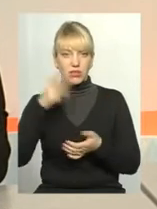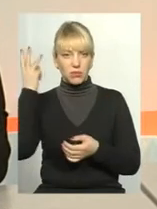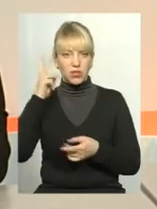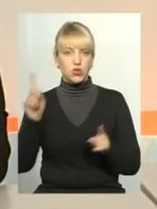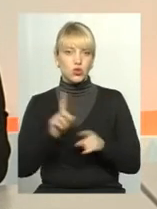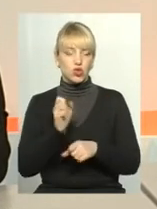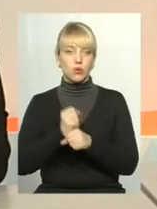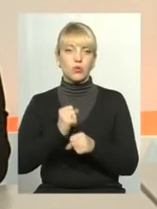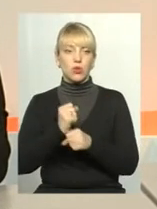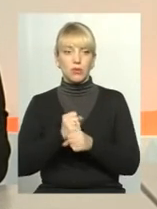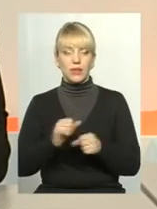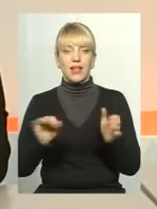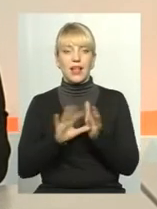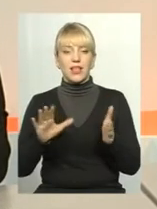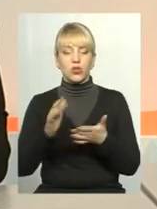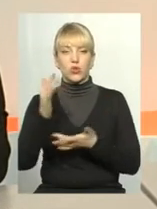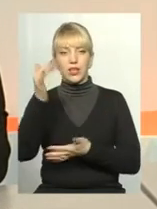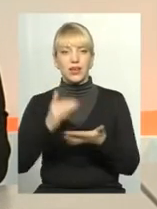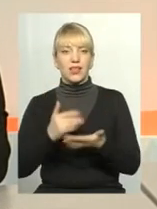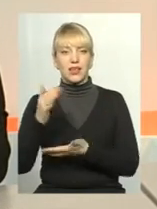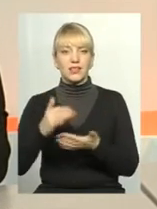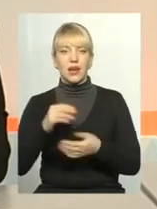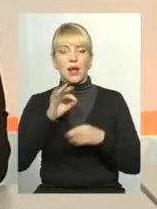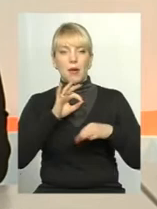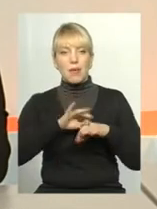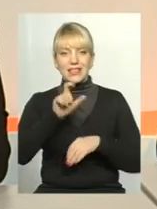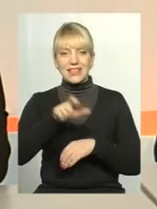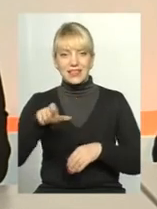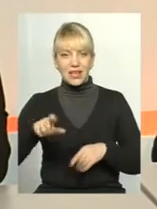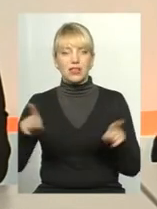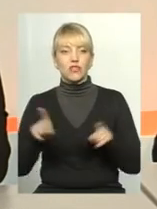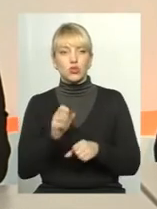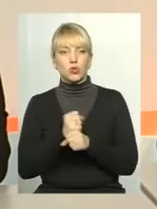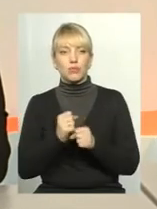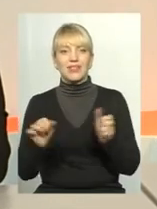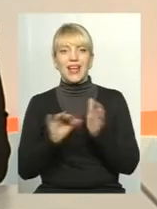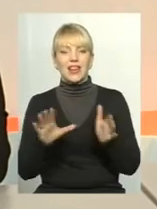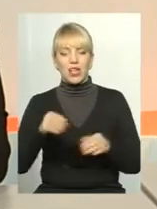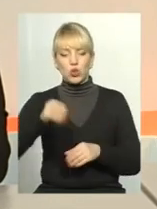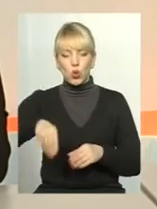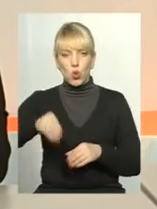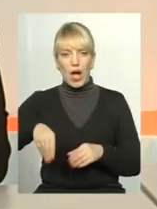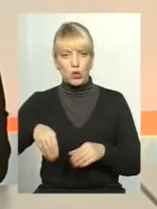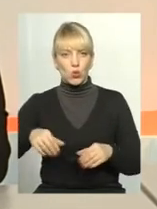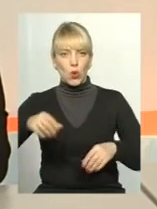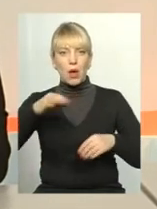зробити електронний реєстр пацієнтів, для того, щоб зробити електронну картку пацієнта, і